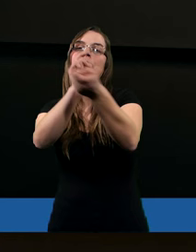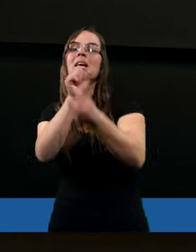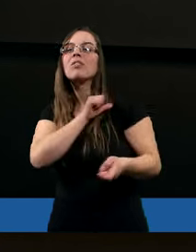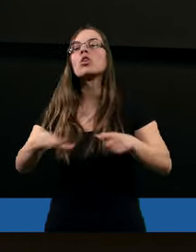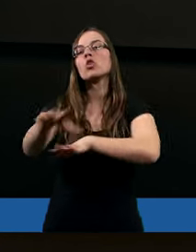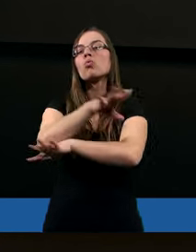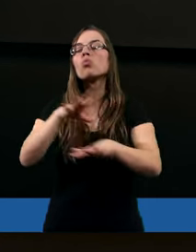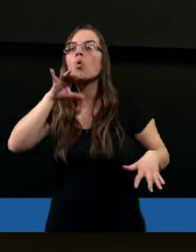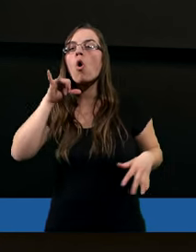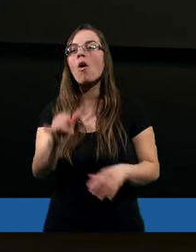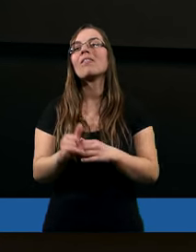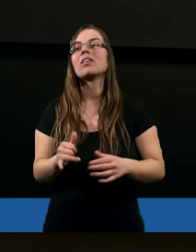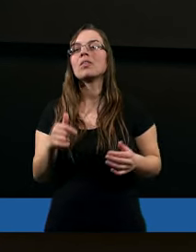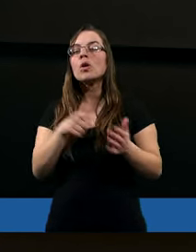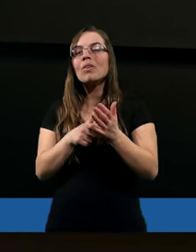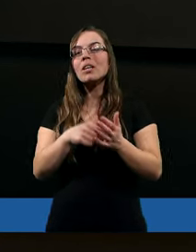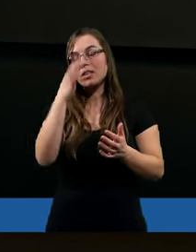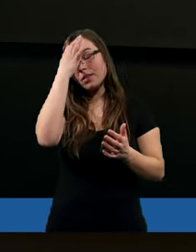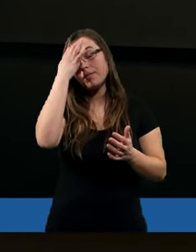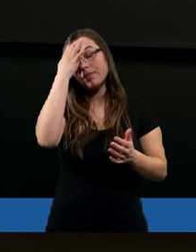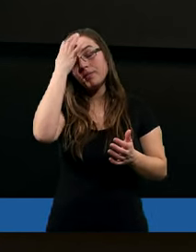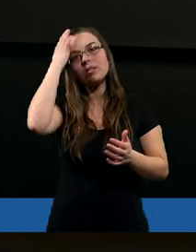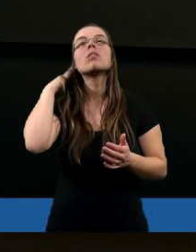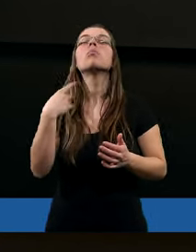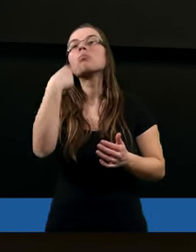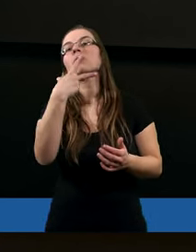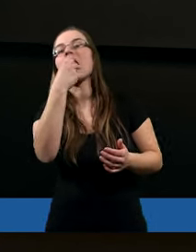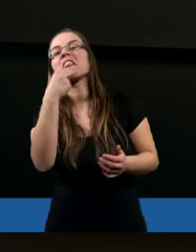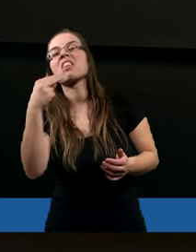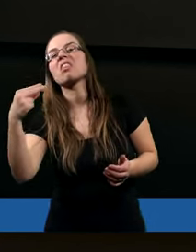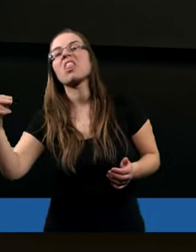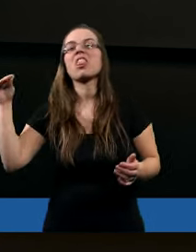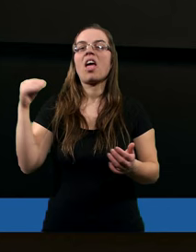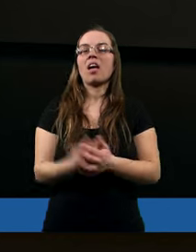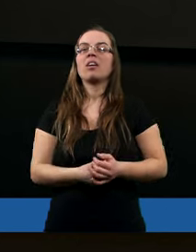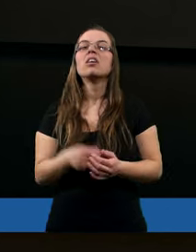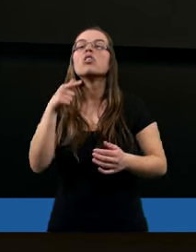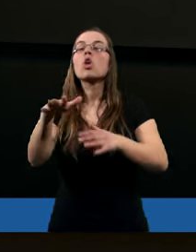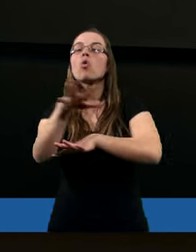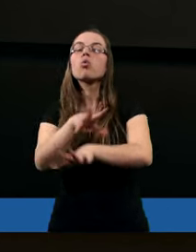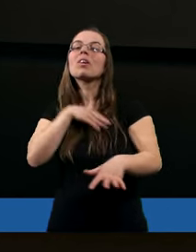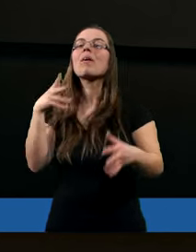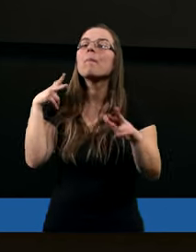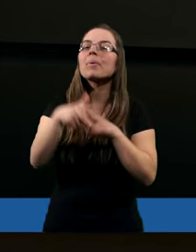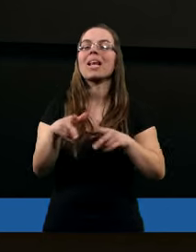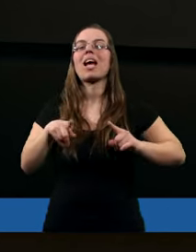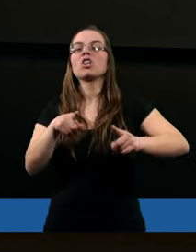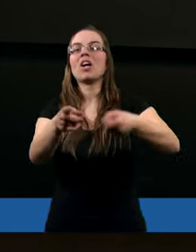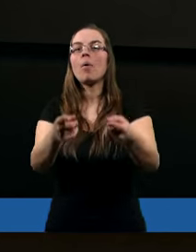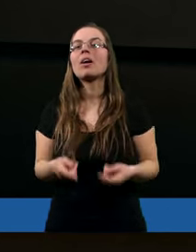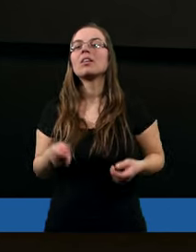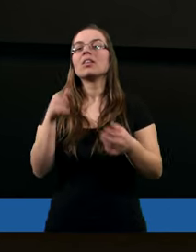przeciwstawić się duchowi, tak? Bo wtedy, kiedy cały czas mówimy nie, nie, nie, to Duch Święty przestaje działać. A razem